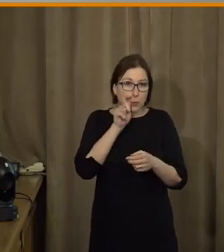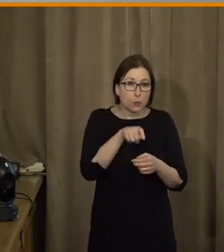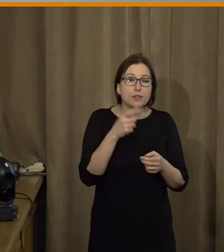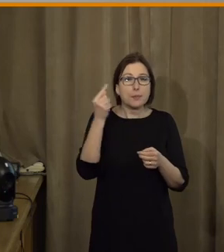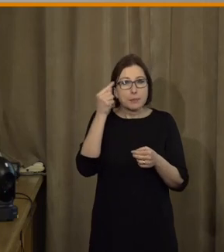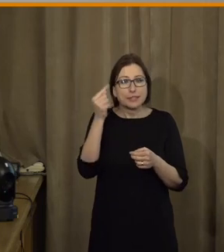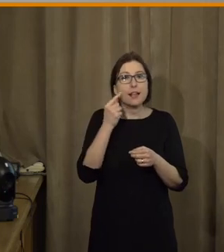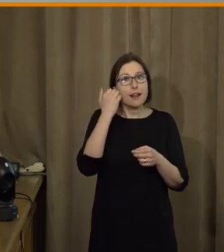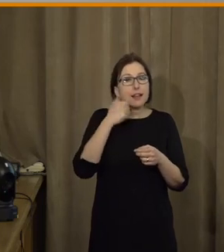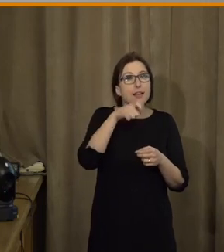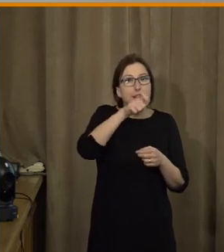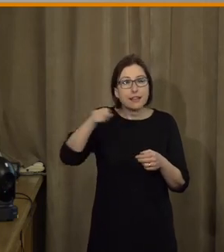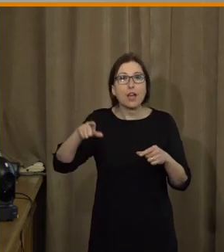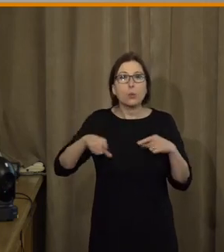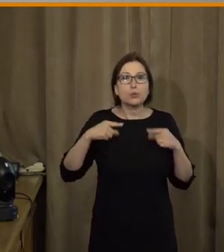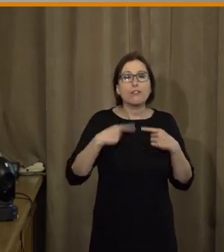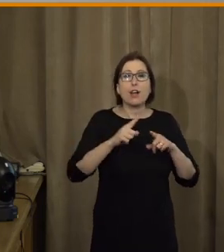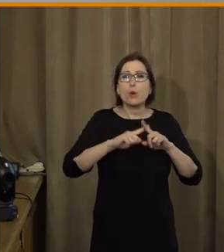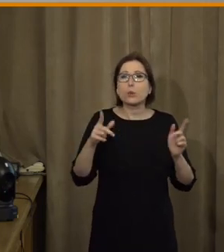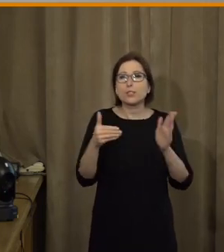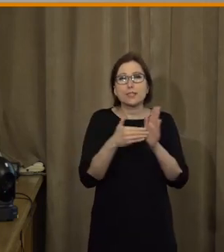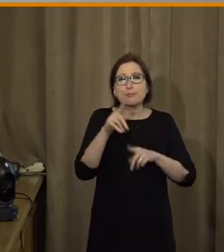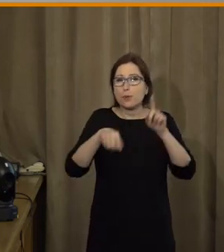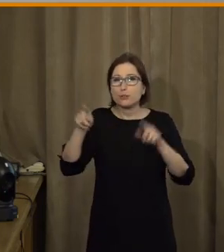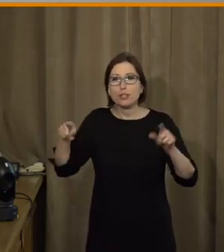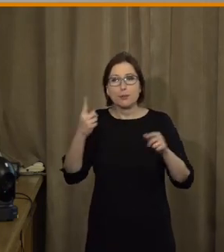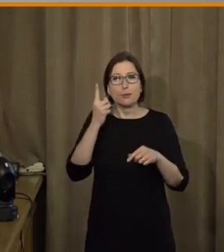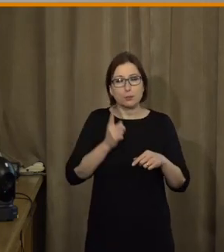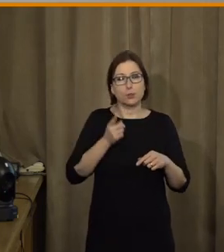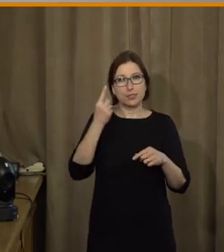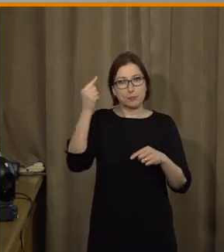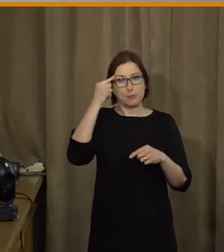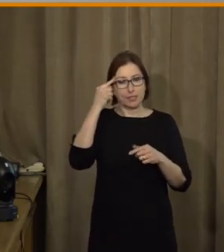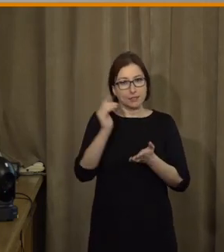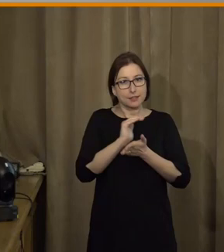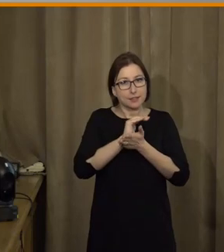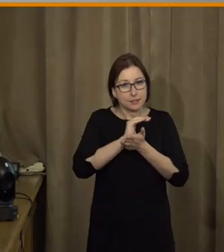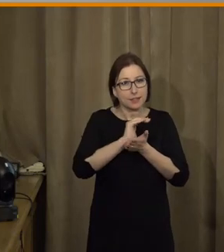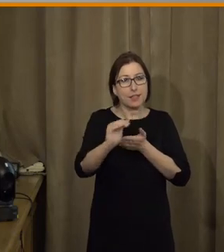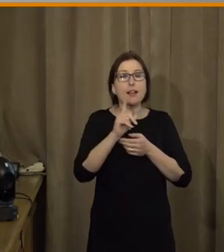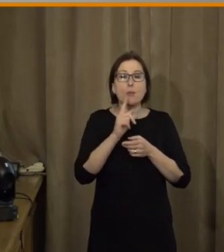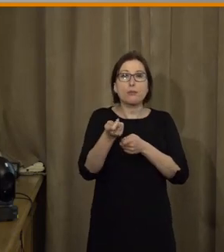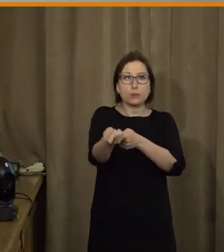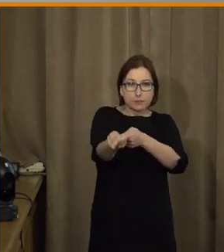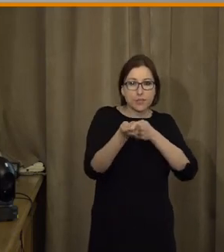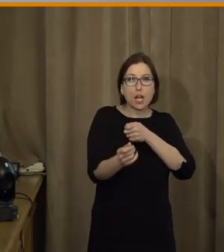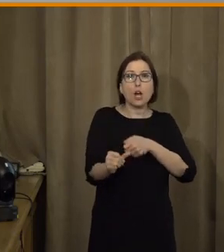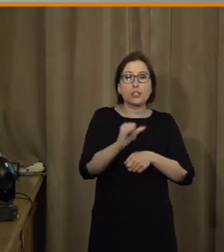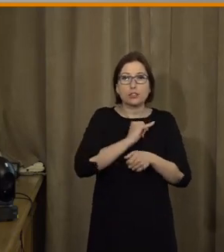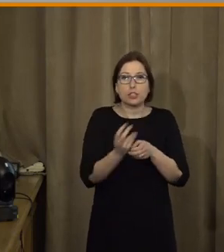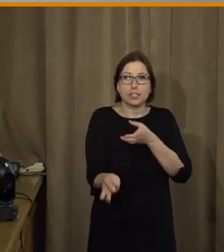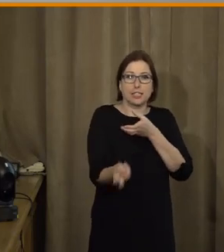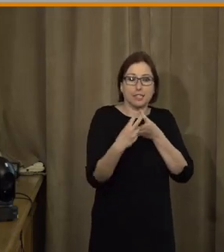myslet na ty všechny uživateli s těmi různými, různorodými jakoby potřebami a krásně jste to řekla zatáhnout, je od